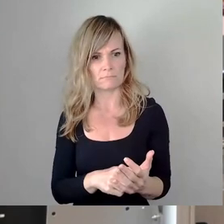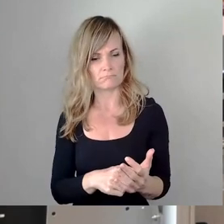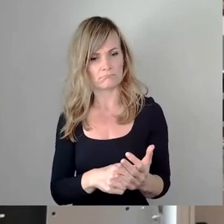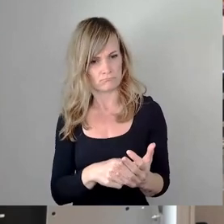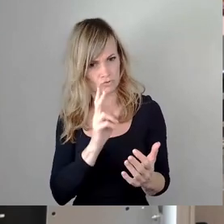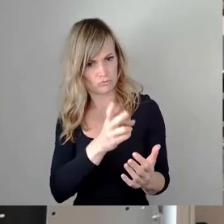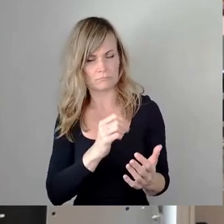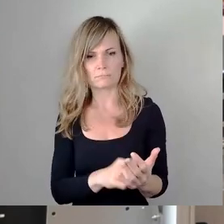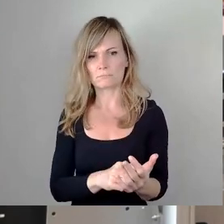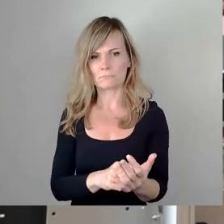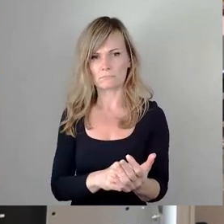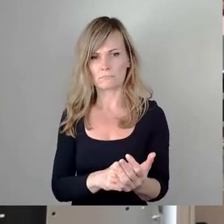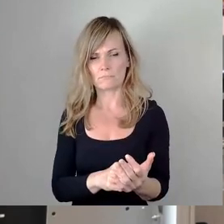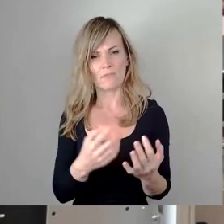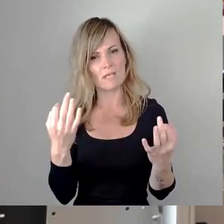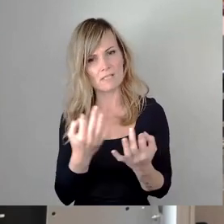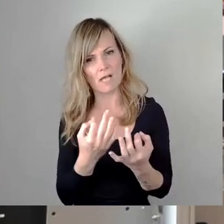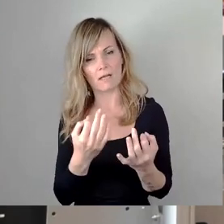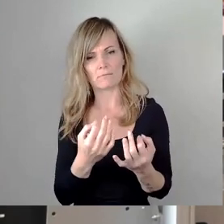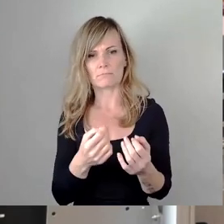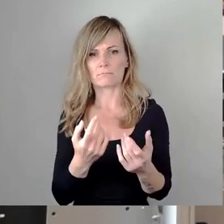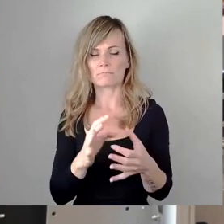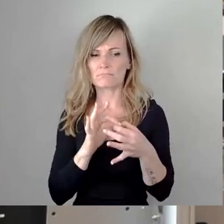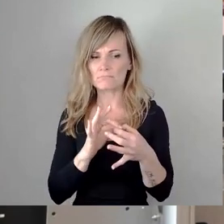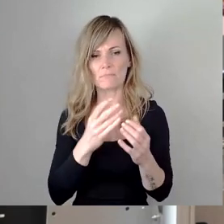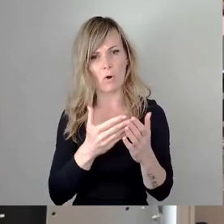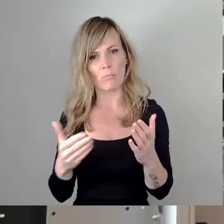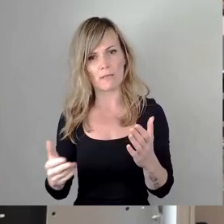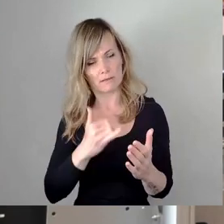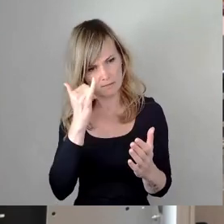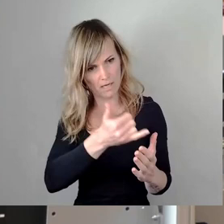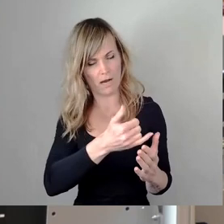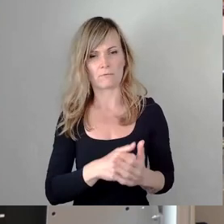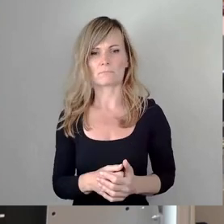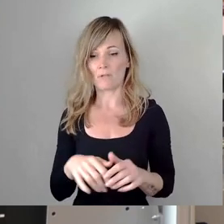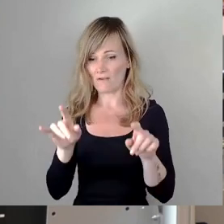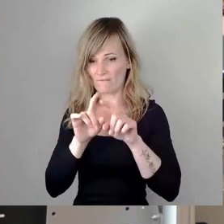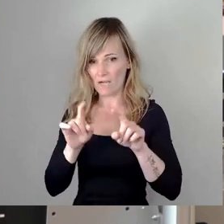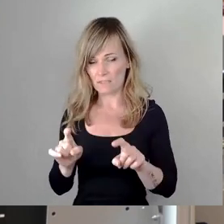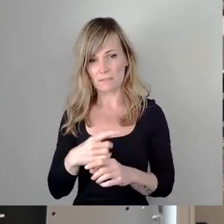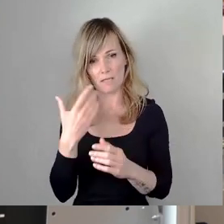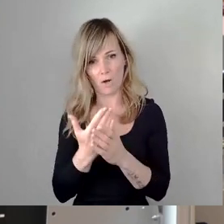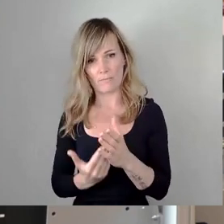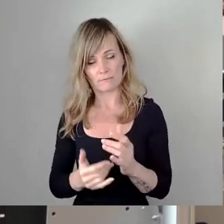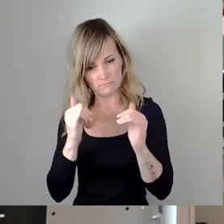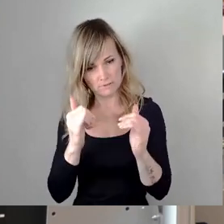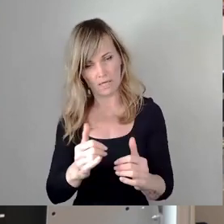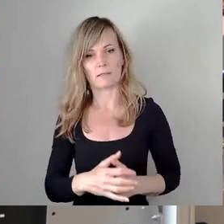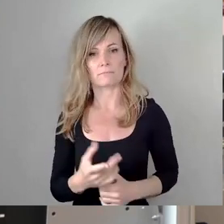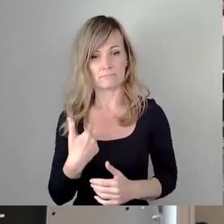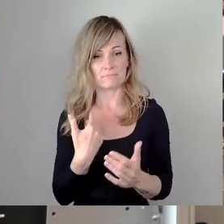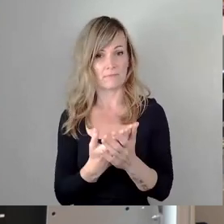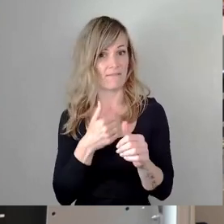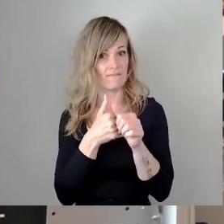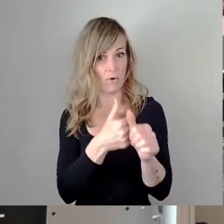und fachlichen Argumenten. Und ich folge den Argumenten, die die